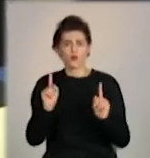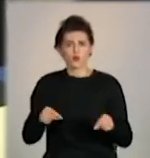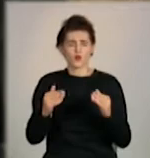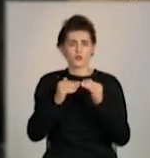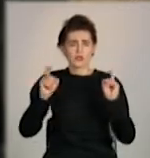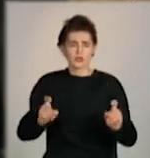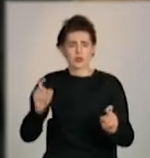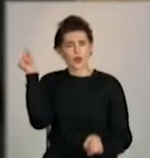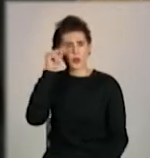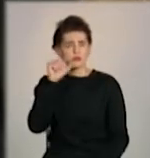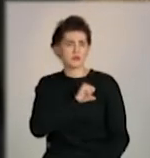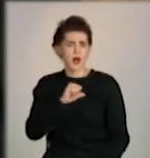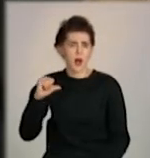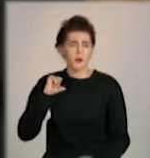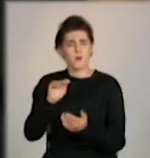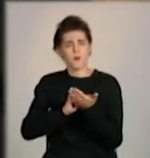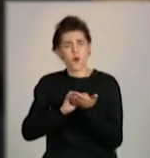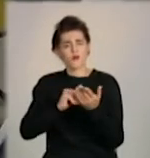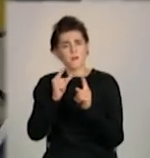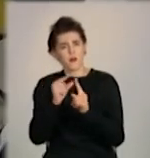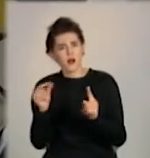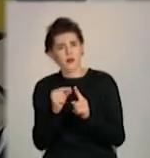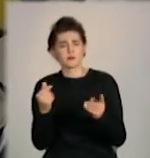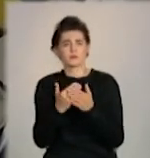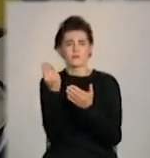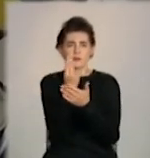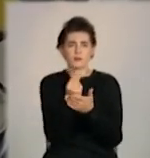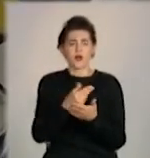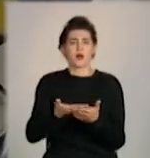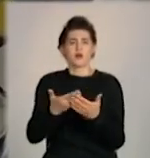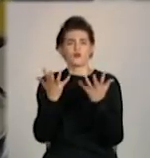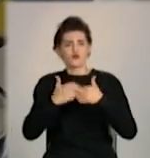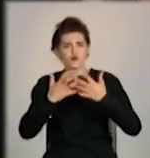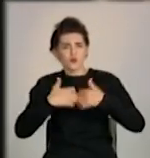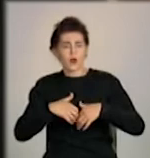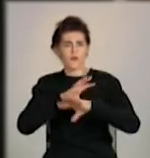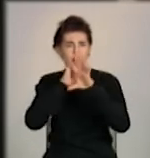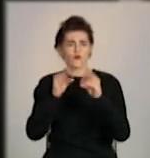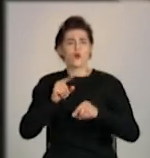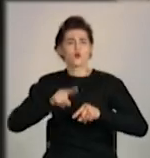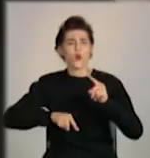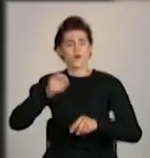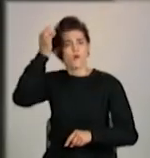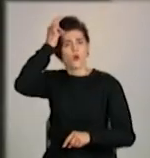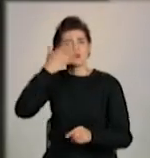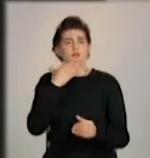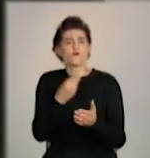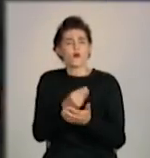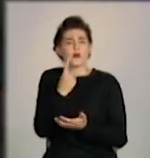пише під диктовку, читає та повторює правила складання чисел. Все, що пам'ятають батьки зі свого першого класу.